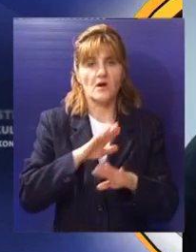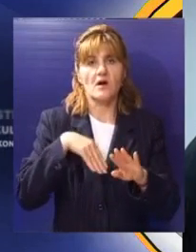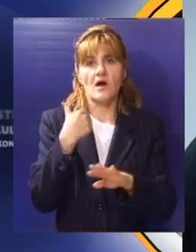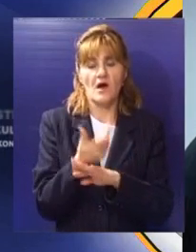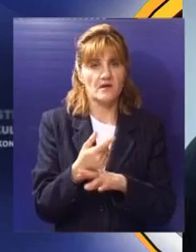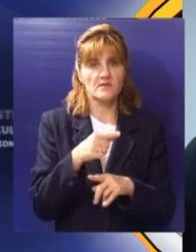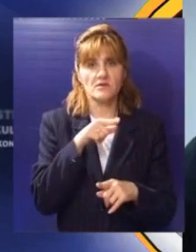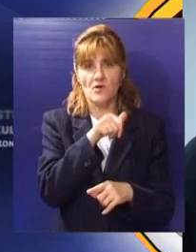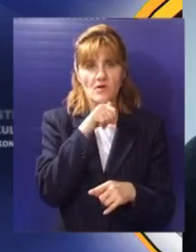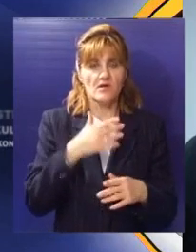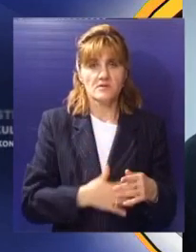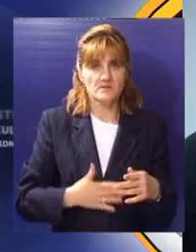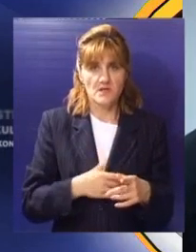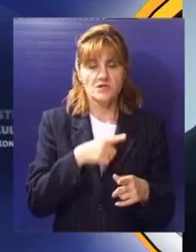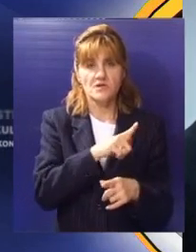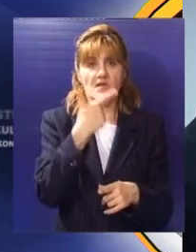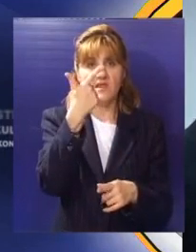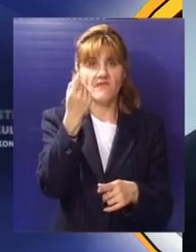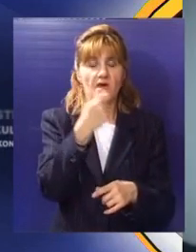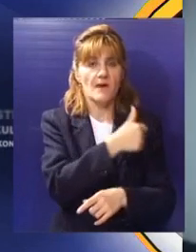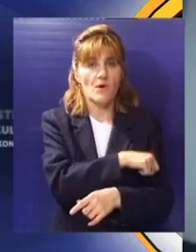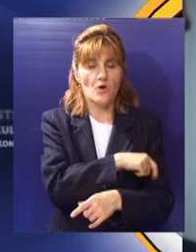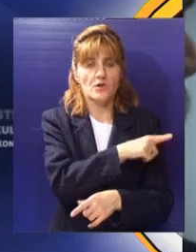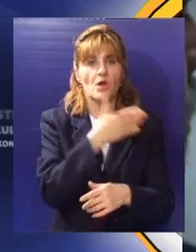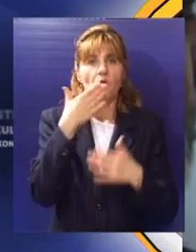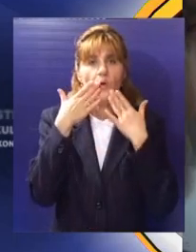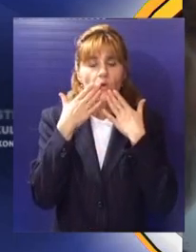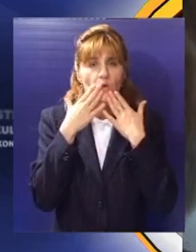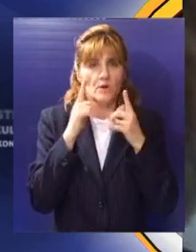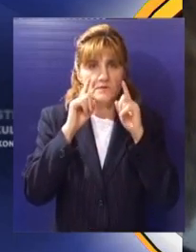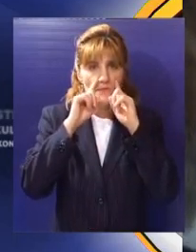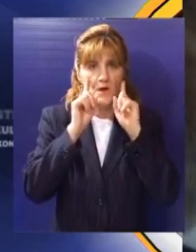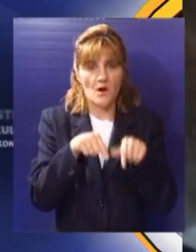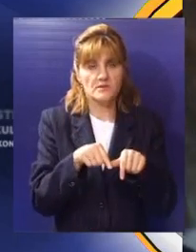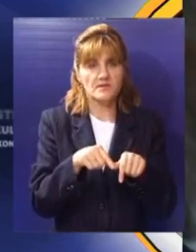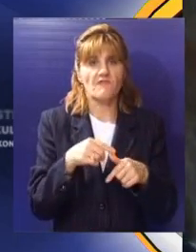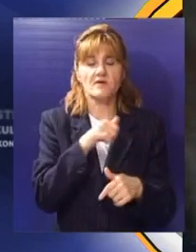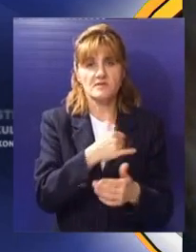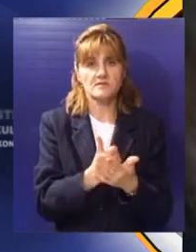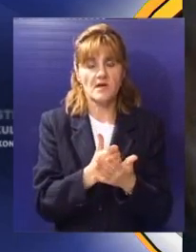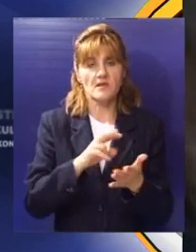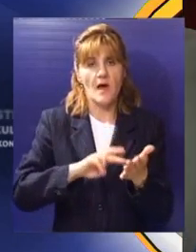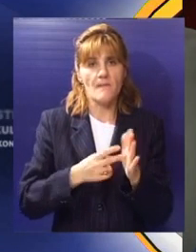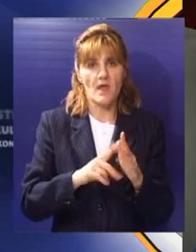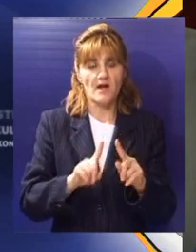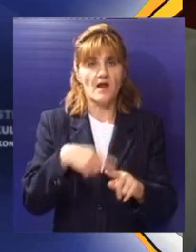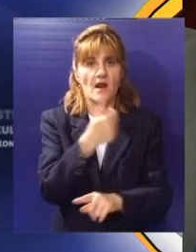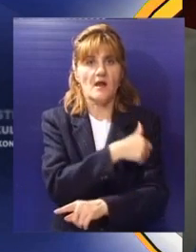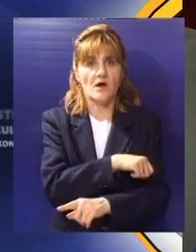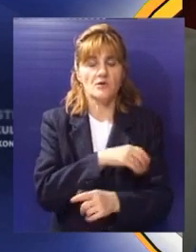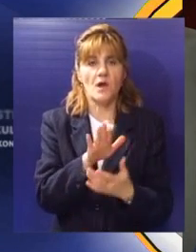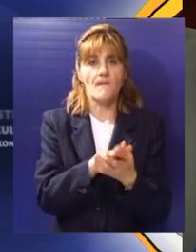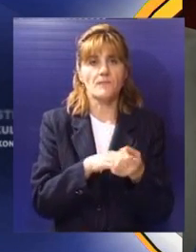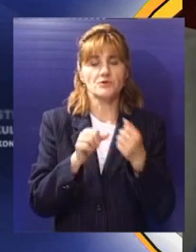bi na kraju koristio heroin. U Hosani je dve i po godine i uspoje da se izbori sa porokom tako da planira da naredne godine